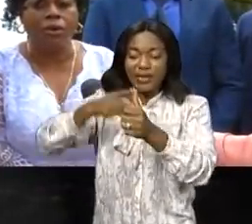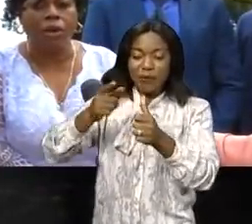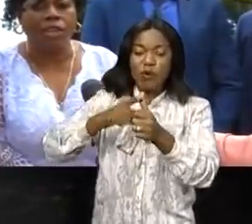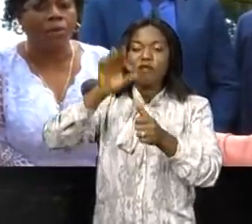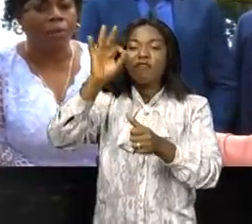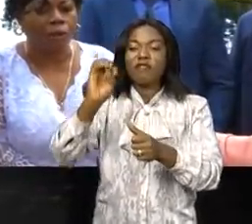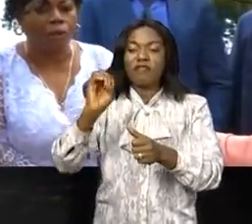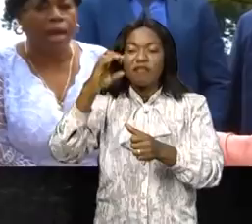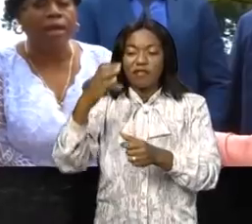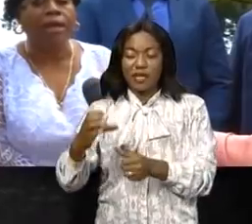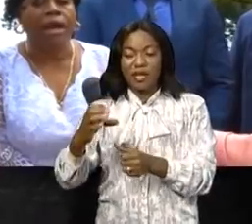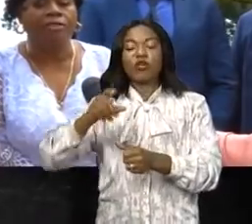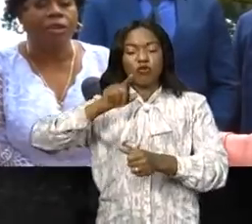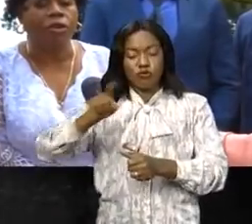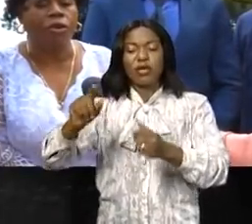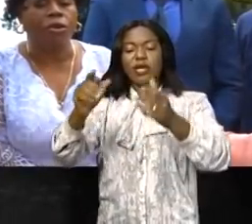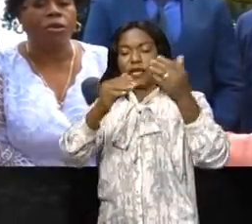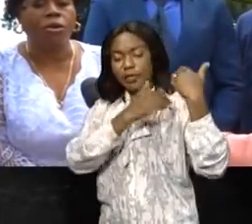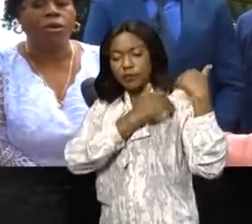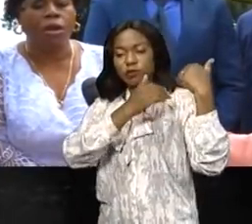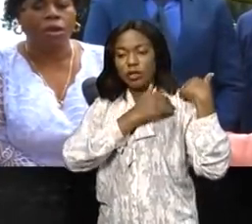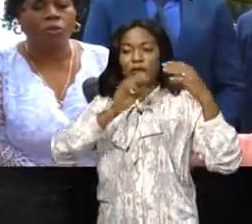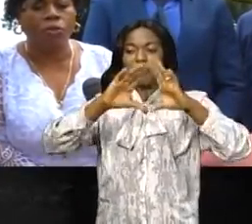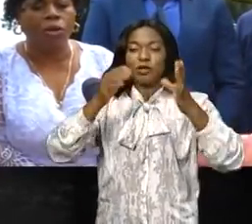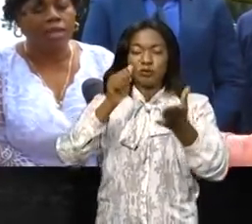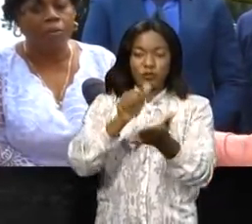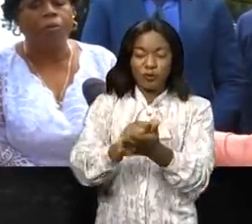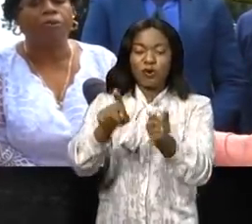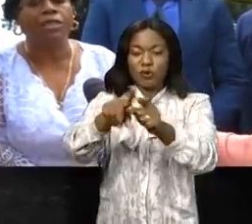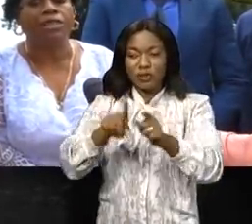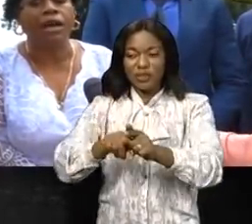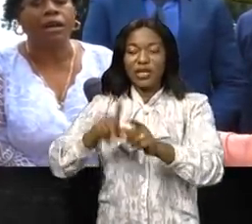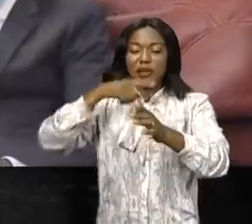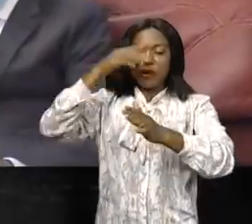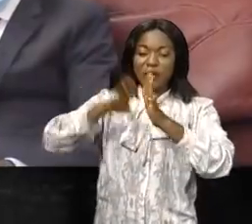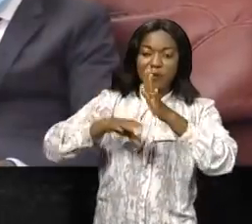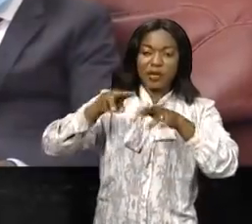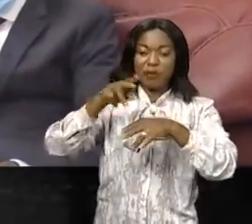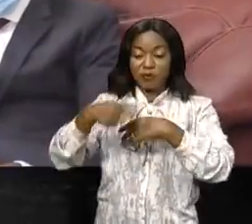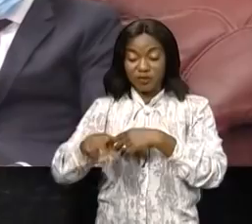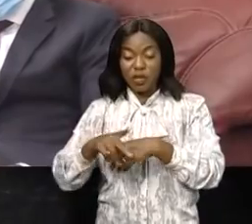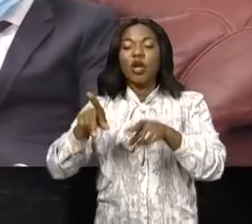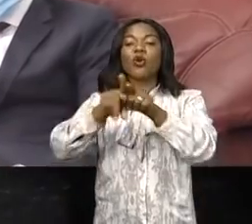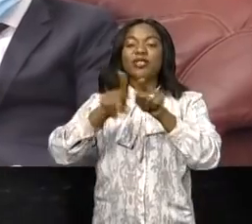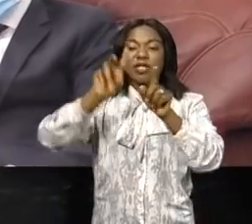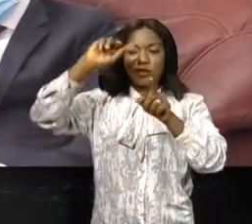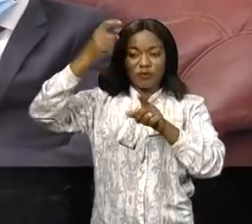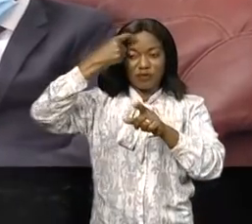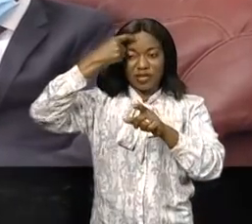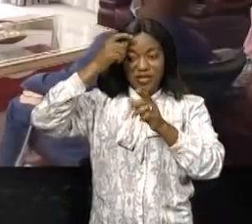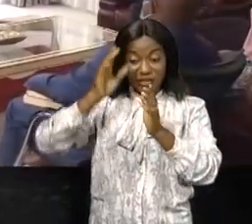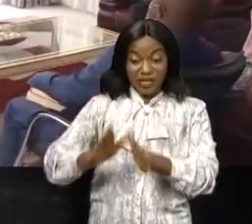la chambre patronale avec l'assemblée provinciale. Notons que le gouverneur Carlin